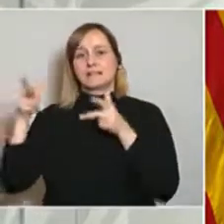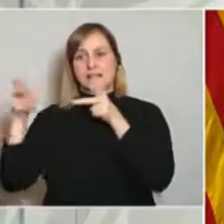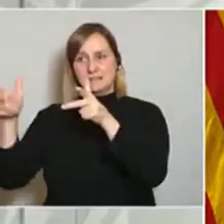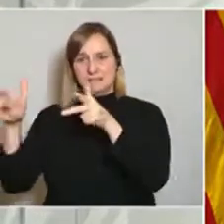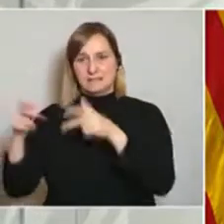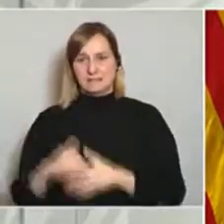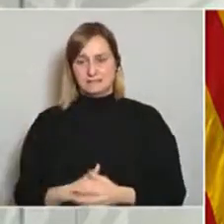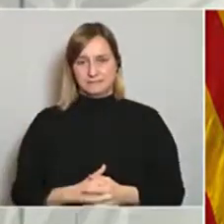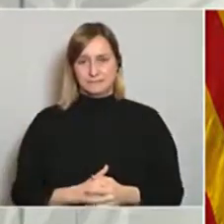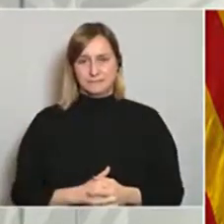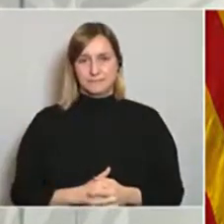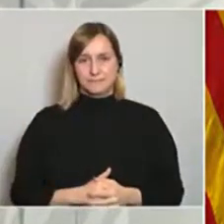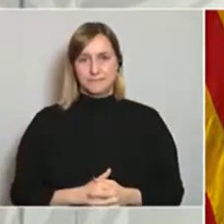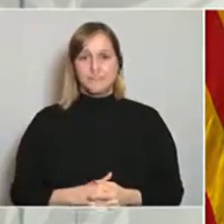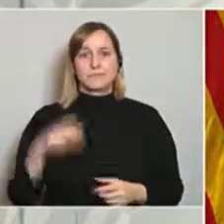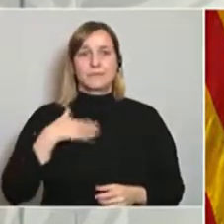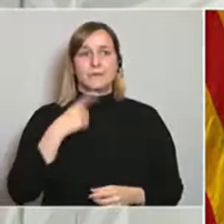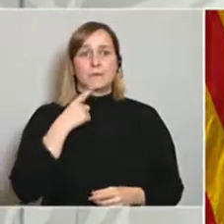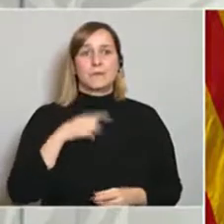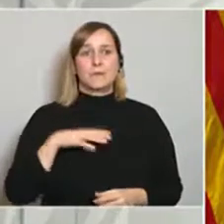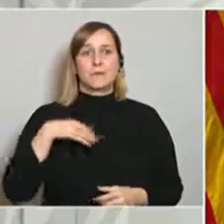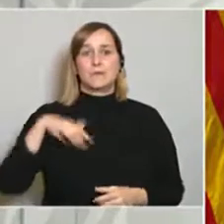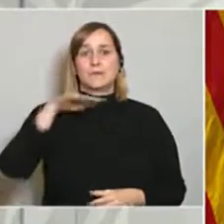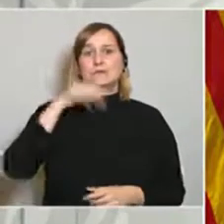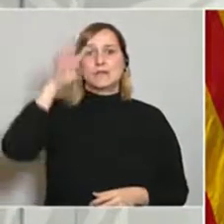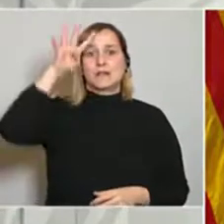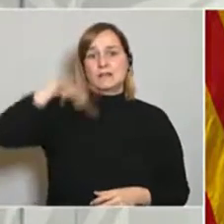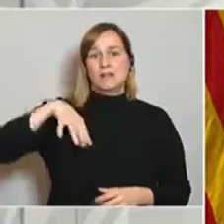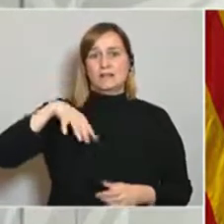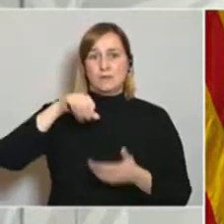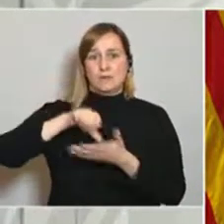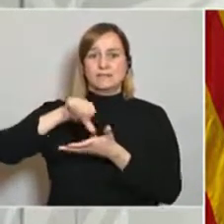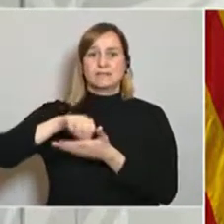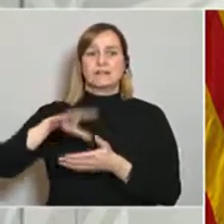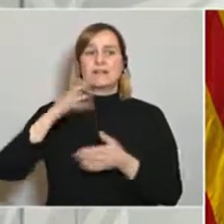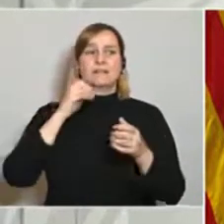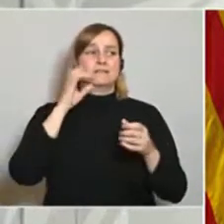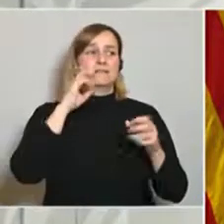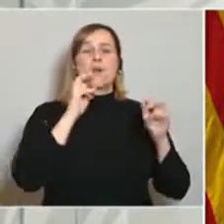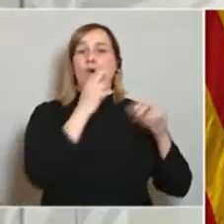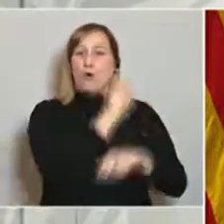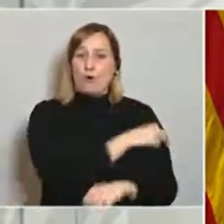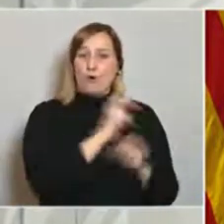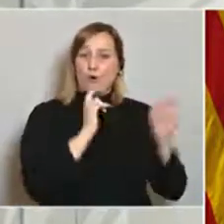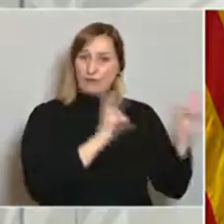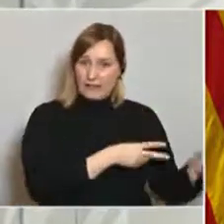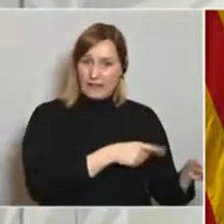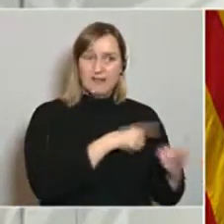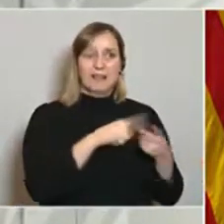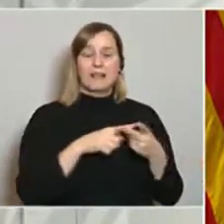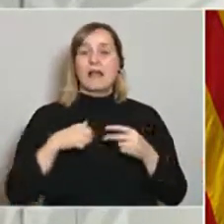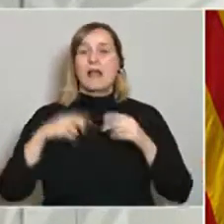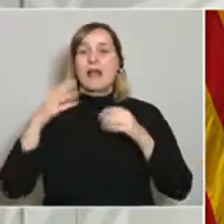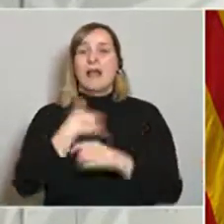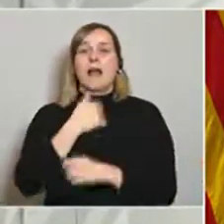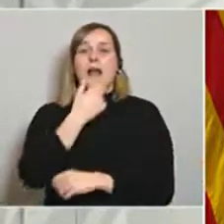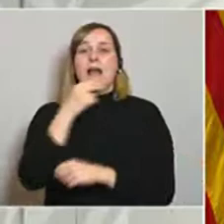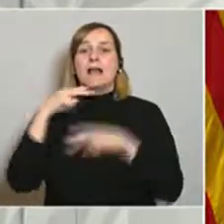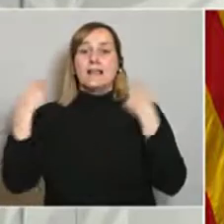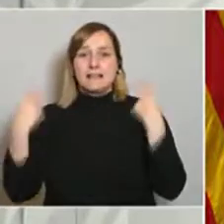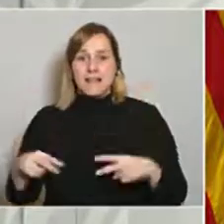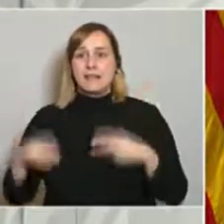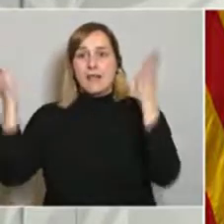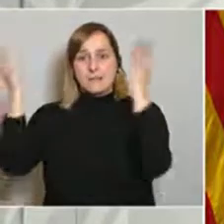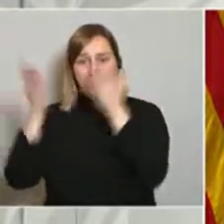espais a la Catalunya Central, hotels, antigues residències, 8 espais a Lleida, al Pirineu i Aran, que